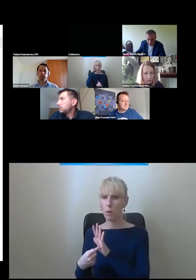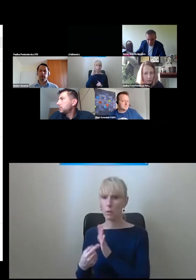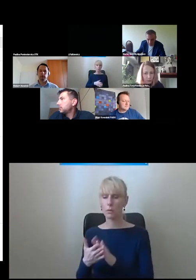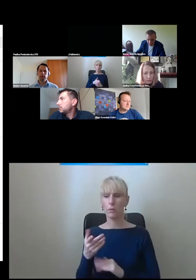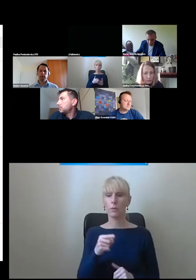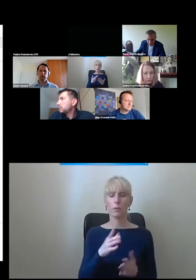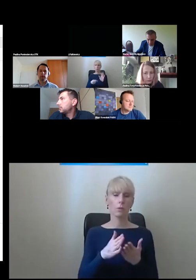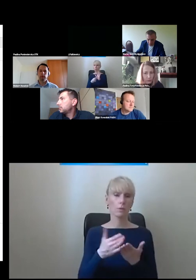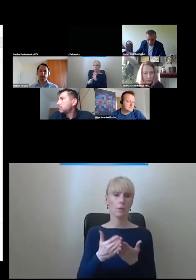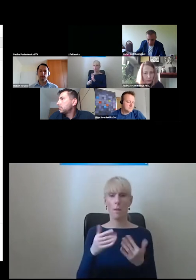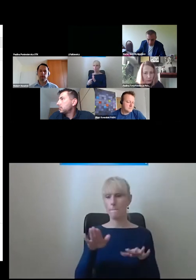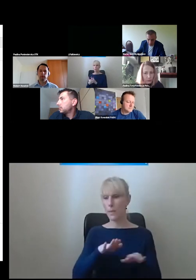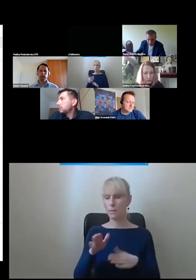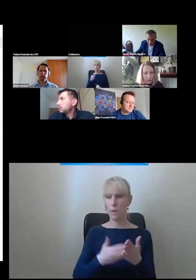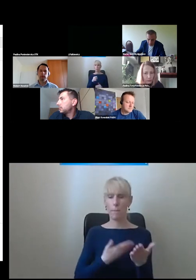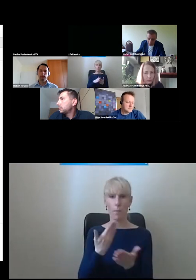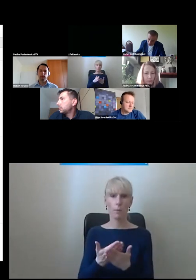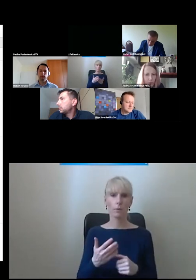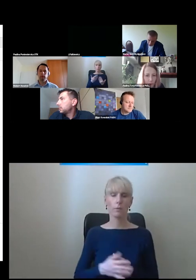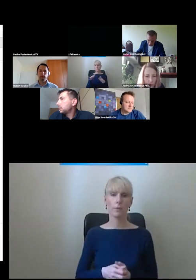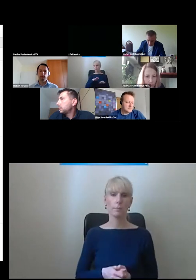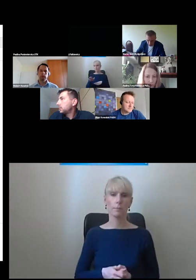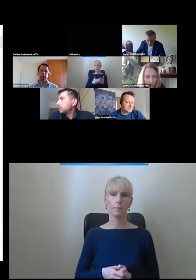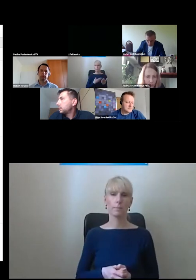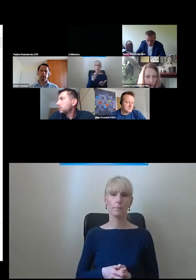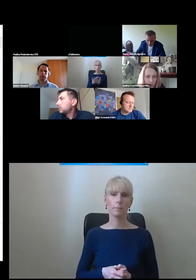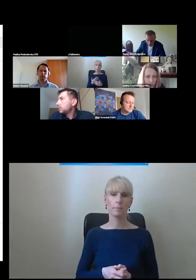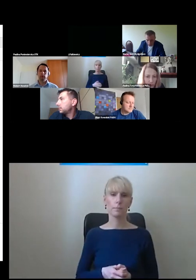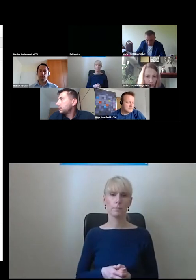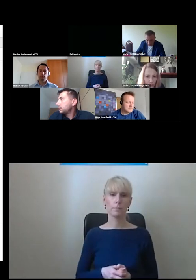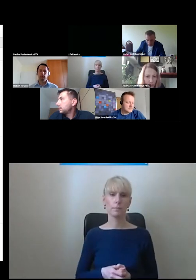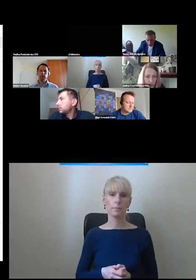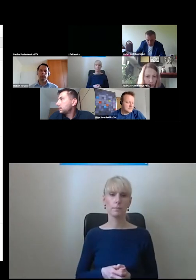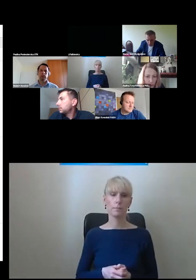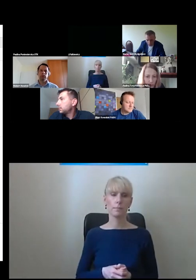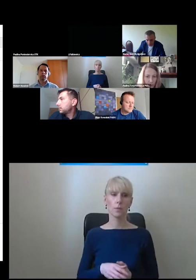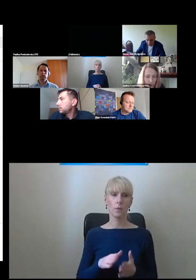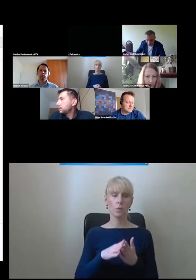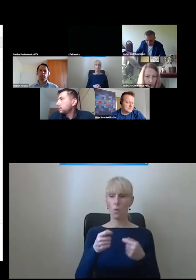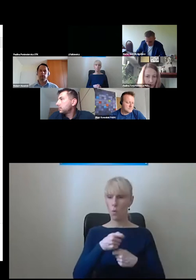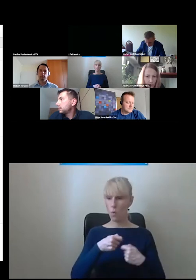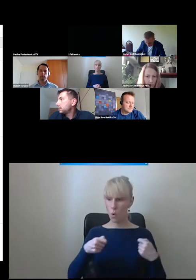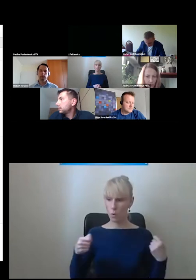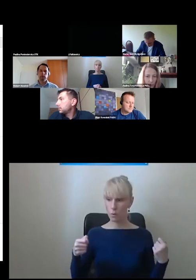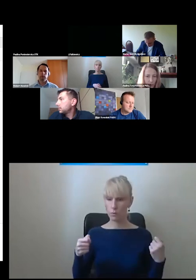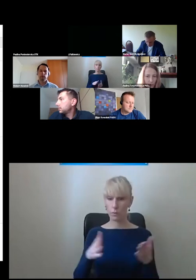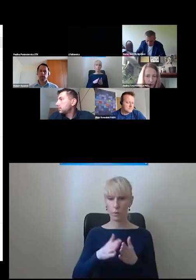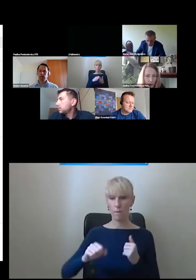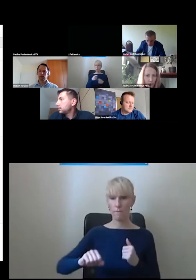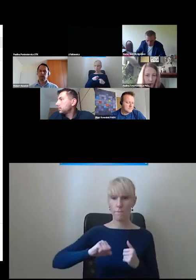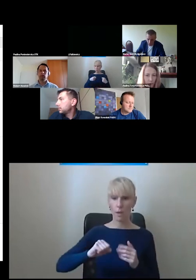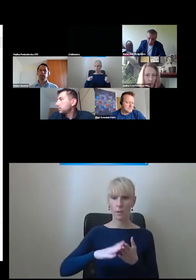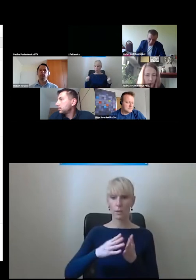Państwo w tym katalogu proponowane miejsca. Są też przykłady, tak jak tutaj Państwo widzicie, rozwiązania, które